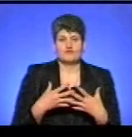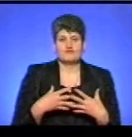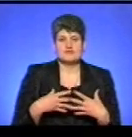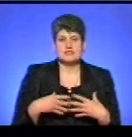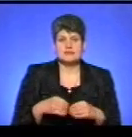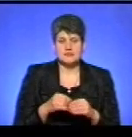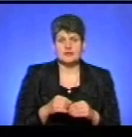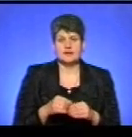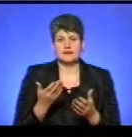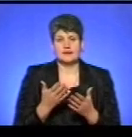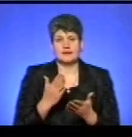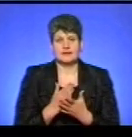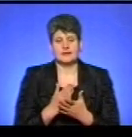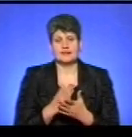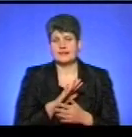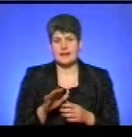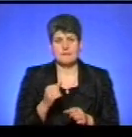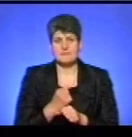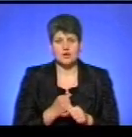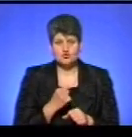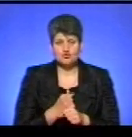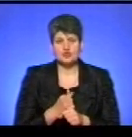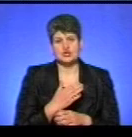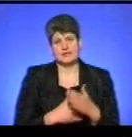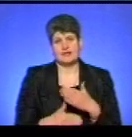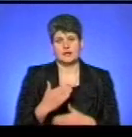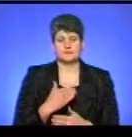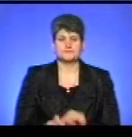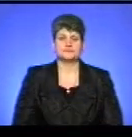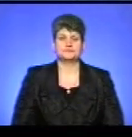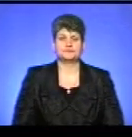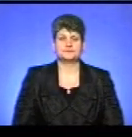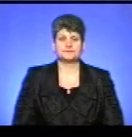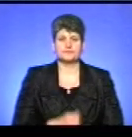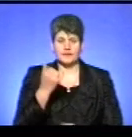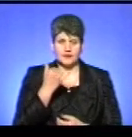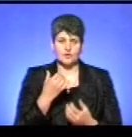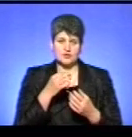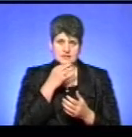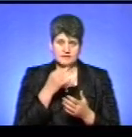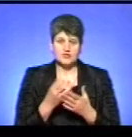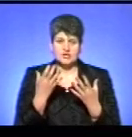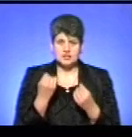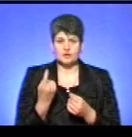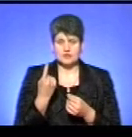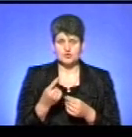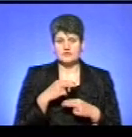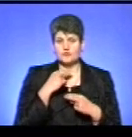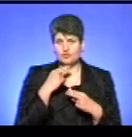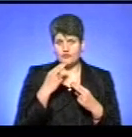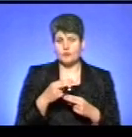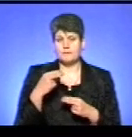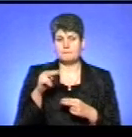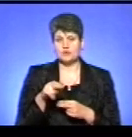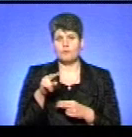непрацезнатні громадяни і які не працюють. Дякую за відповідь. І ще одна теза, на яку звернув увагу президент України Петро